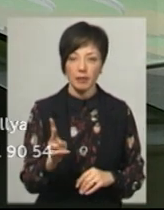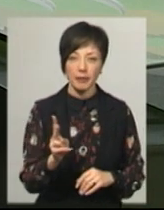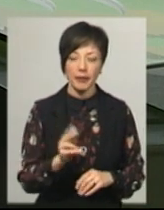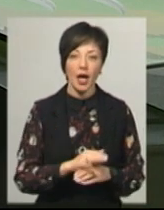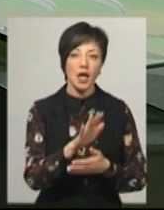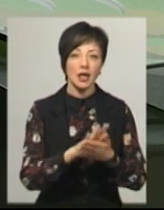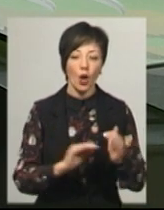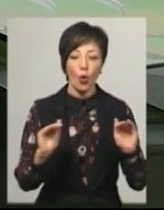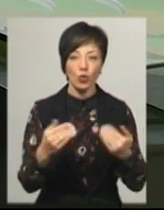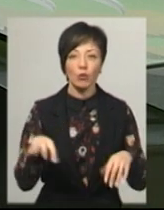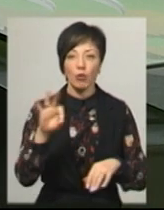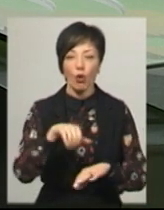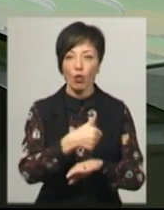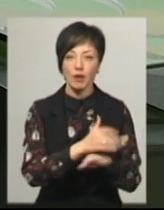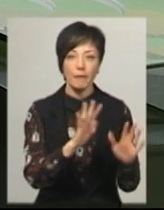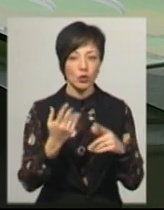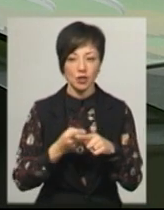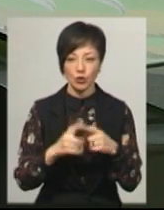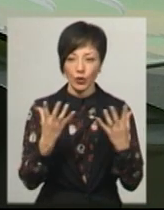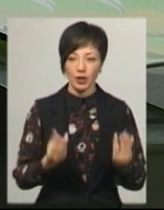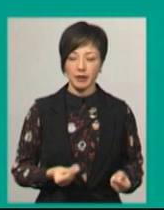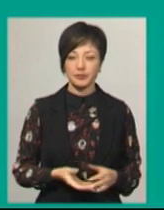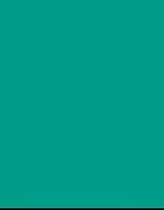Рибак. Далі коротко про головні події сьогодні.